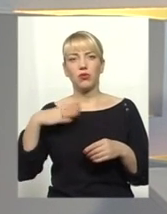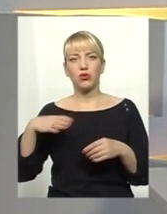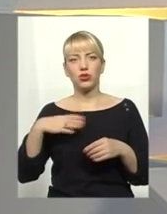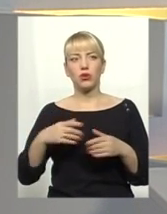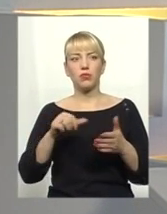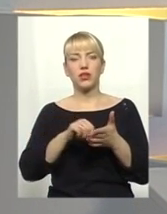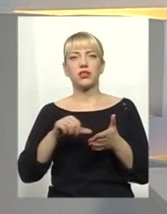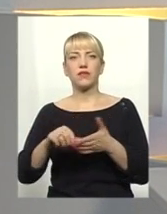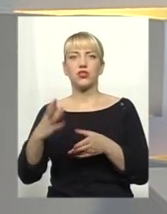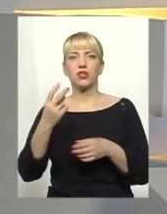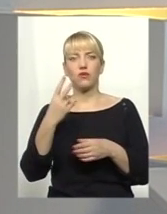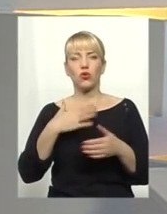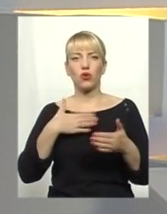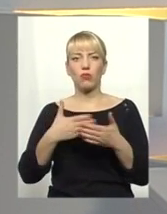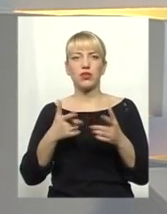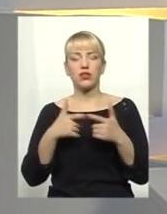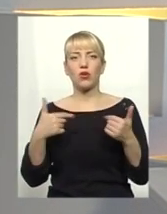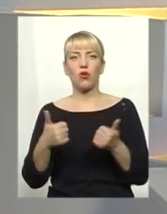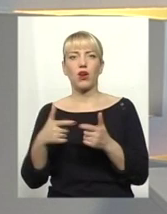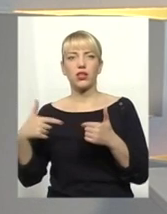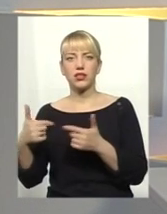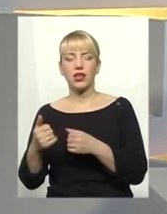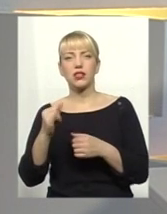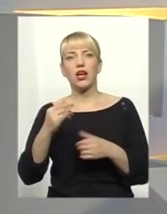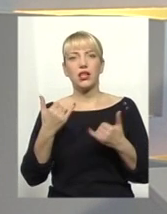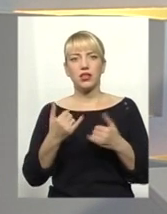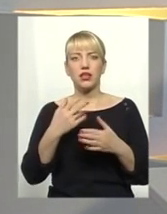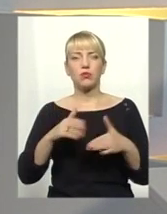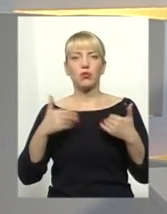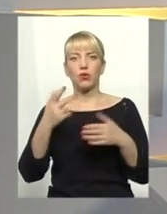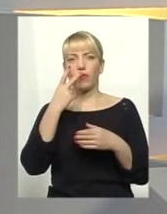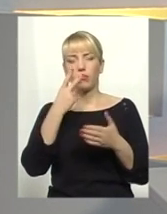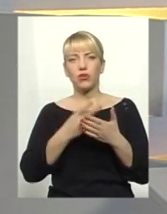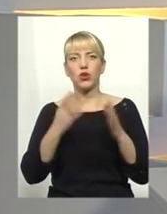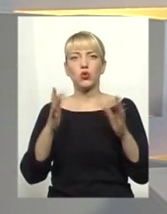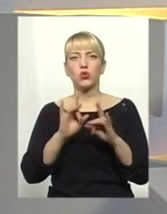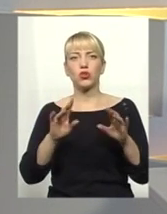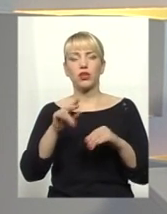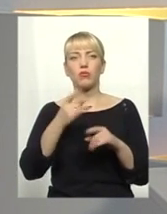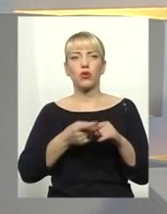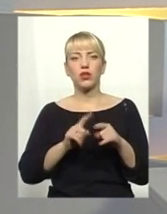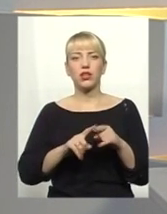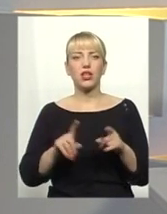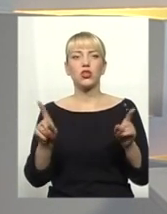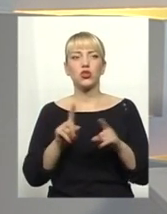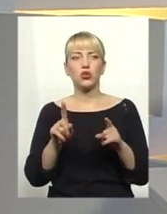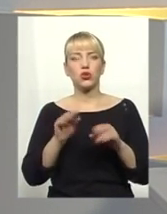очікуємо у нашій студії представників ще двох громадських організацій. А тим часом пропонуємо вам переглянути сюжет про те, що ж